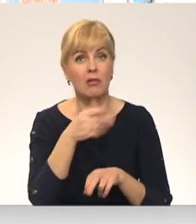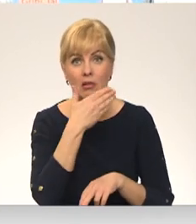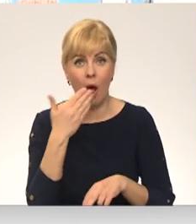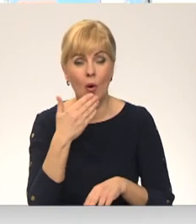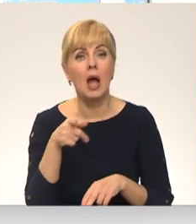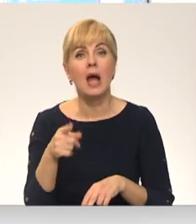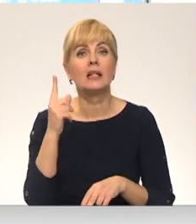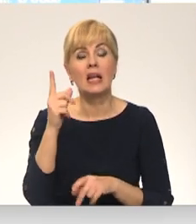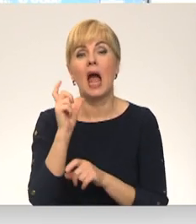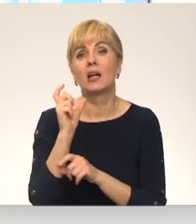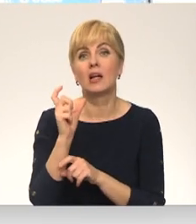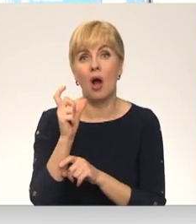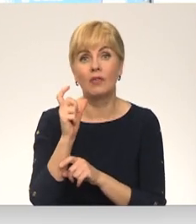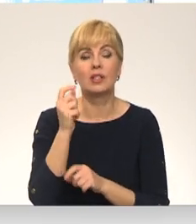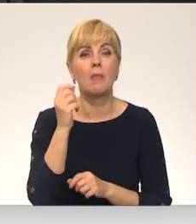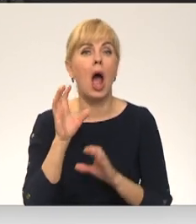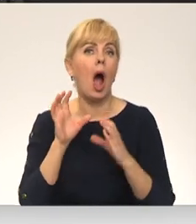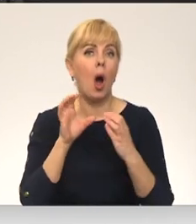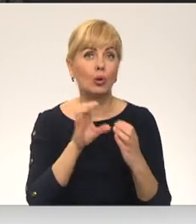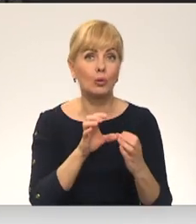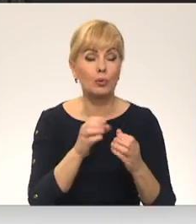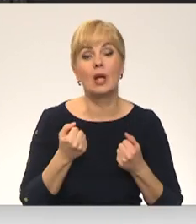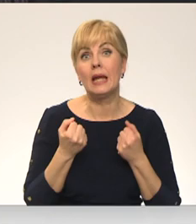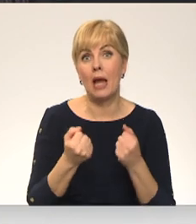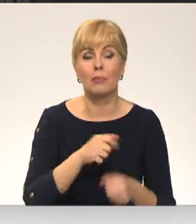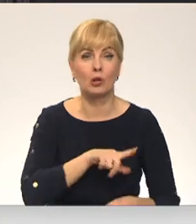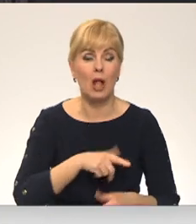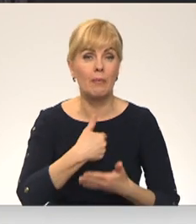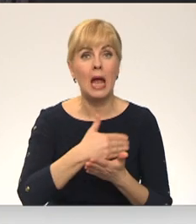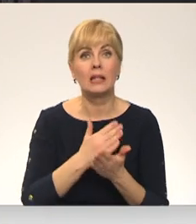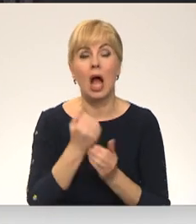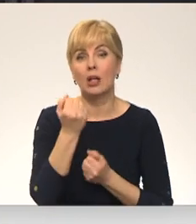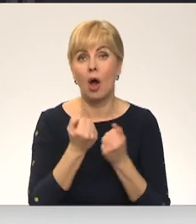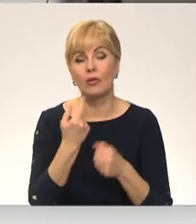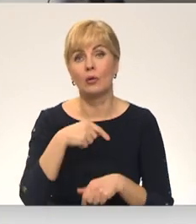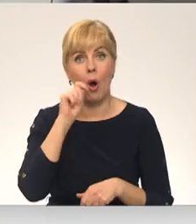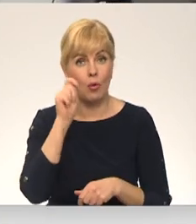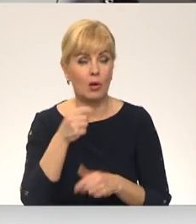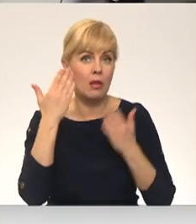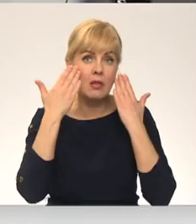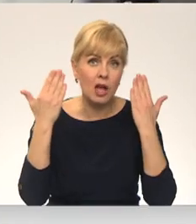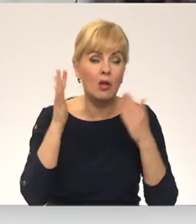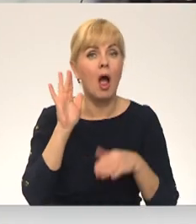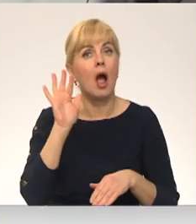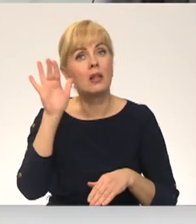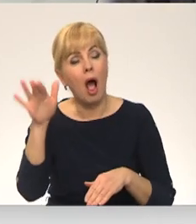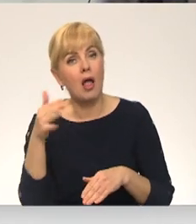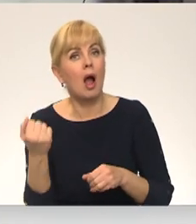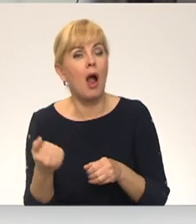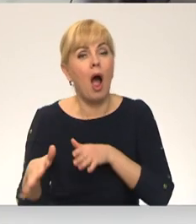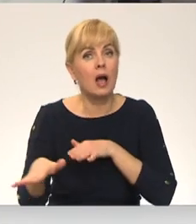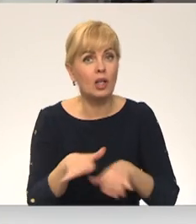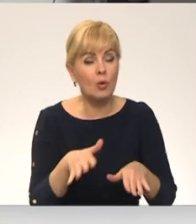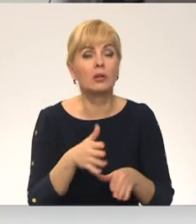Tās esot tikai kravas automašīnām un autobusiem. Iebraucot Latvijā, daļa autovadītāja no Ukrainas ir neziņā par turpmāko rīcību, tomēr ir